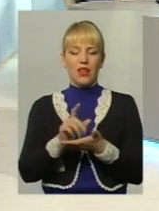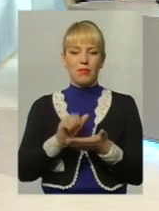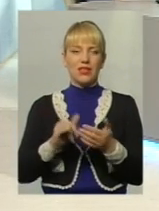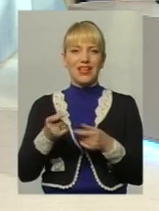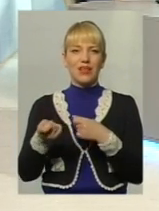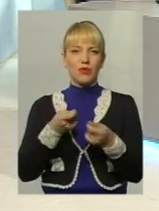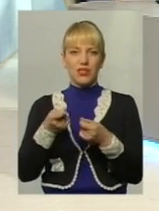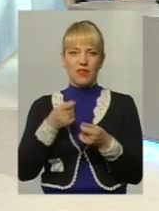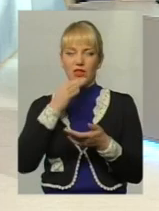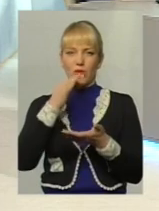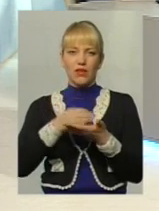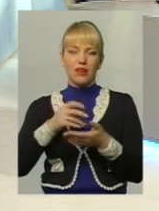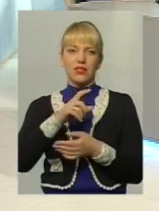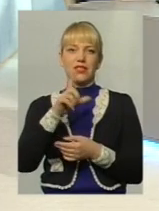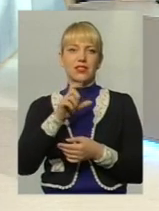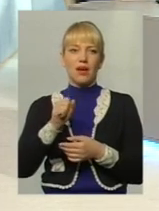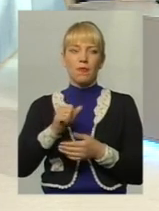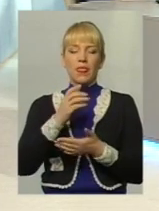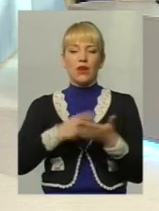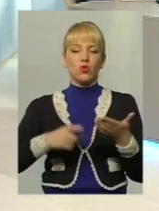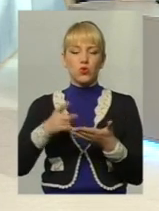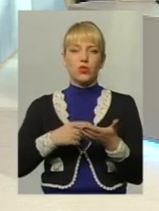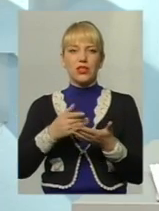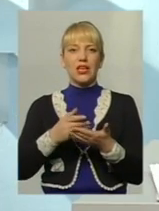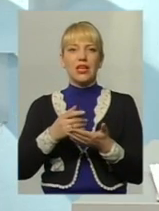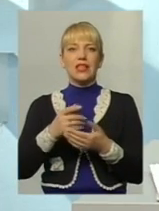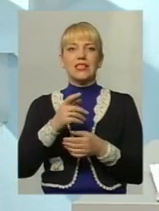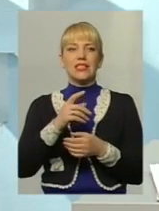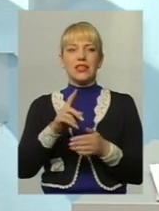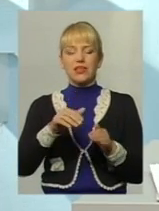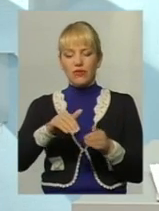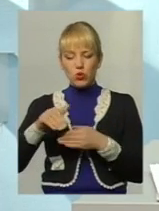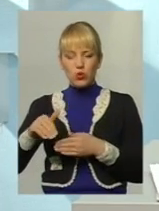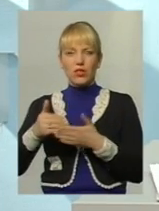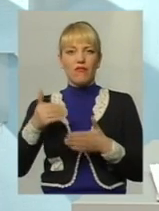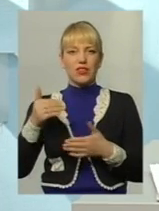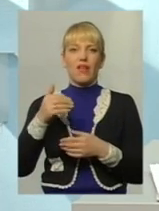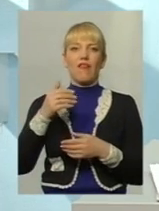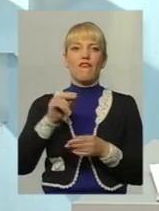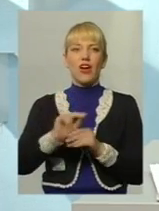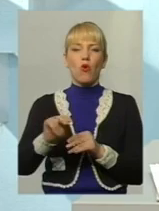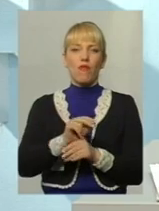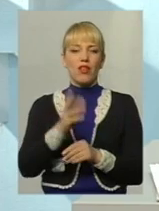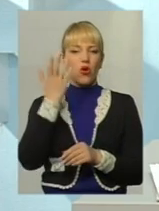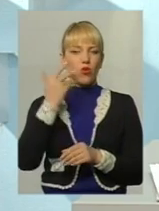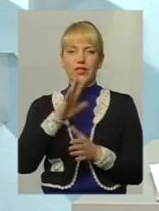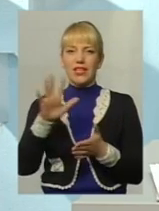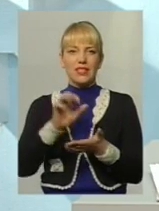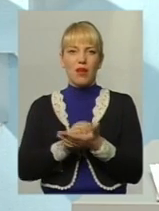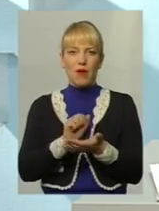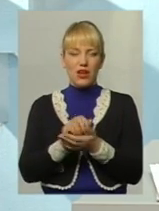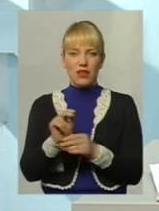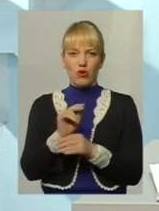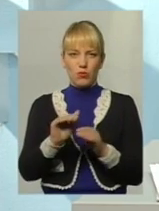відповідальності за усунення від виховання, коли чоловіки не займаються вихованням дітей. Ці документи в